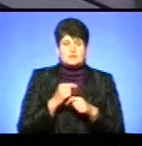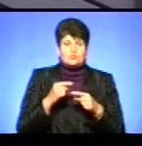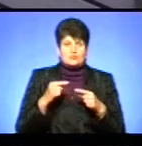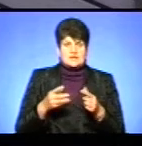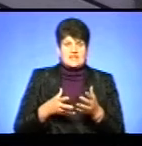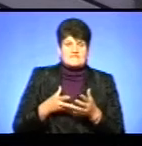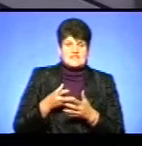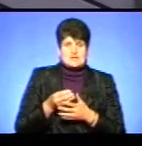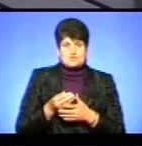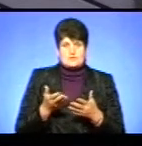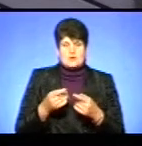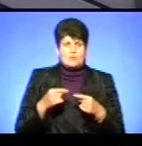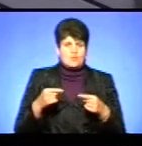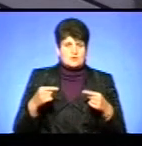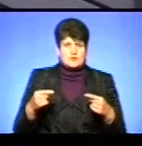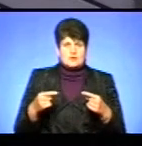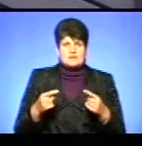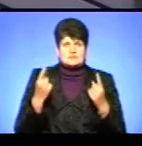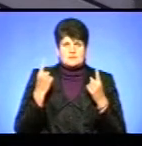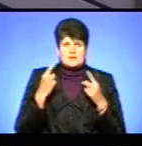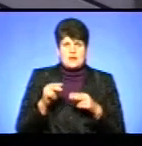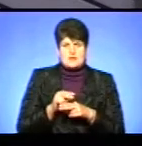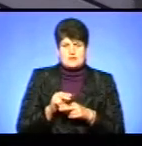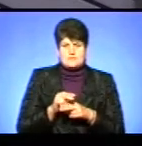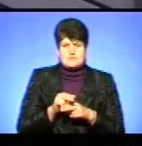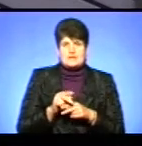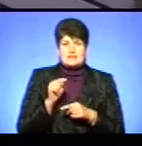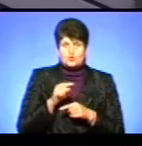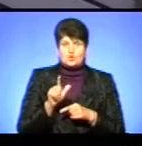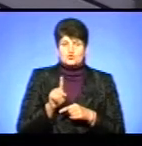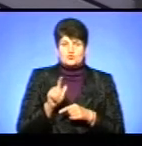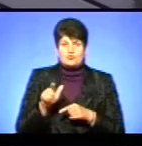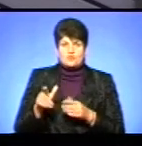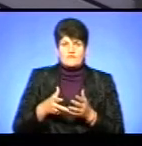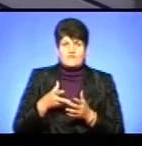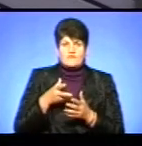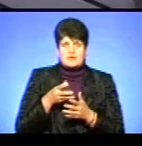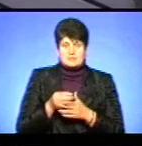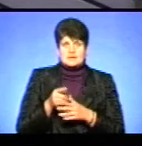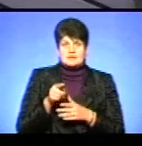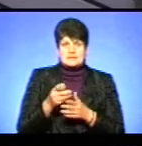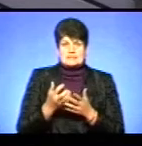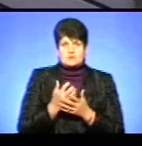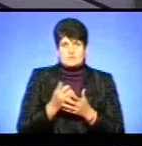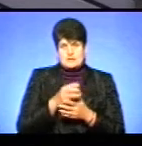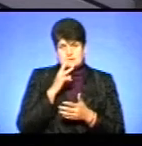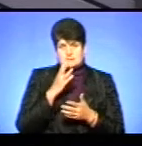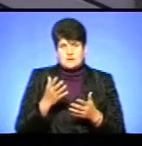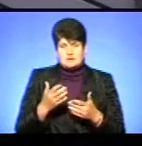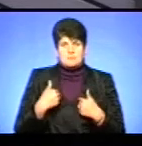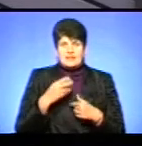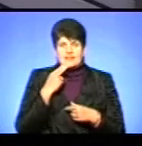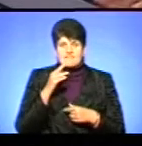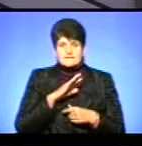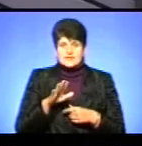будь-яке, що стосується капітальних робіт, для того, щоб людям виплатити ті, які заробили цю заробітну платню. Ну, ми не